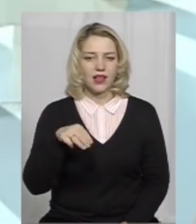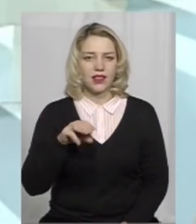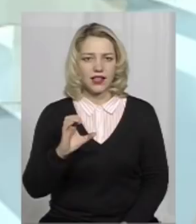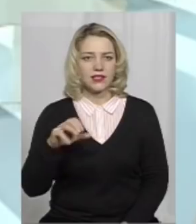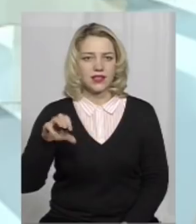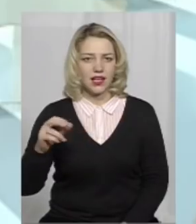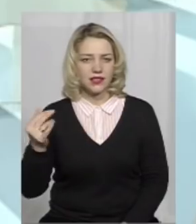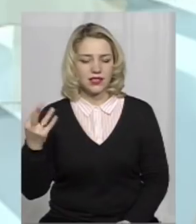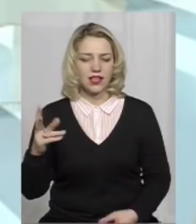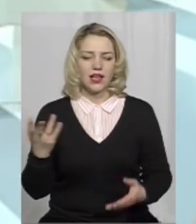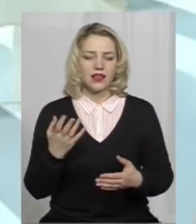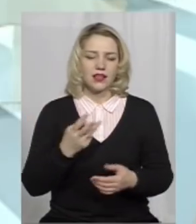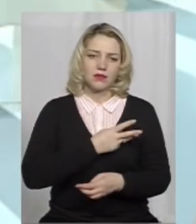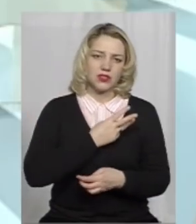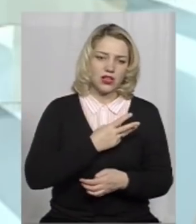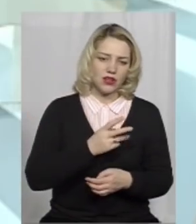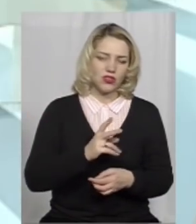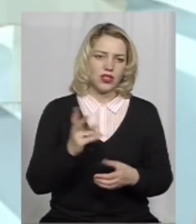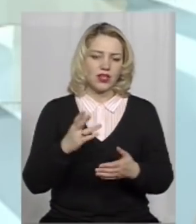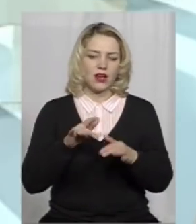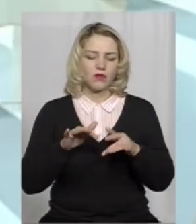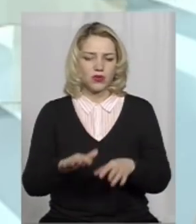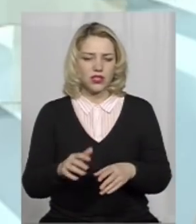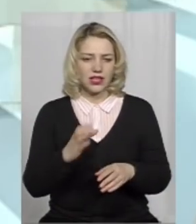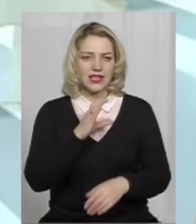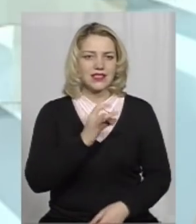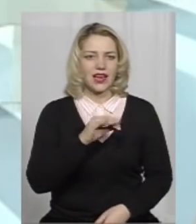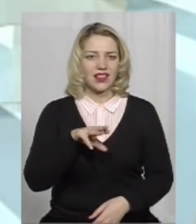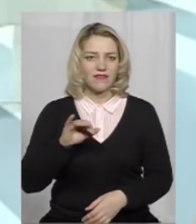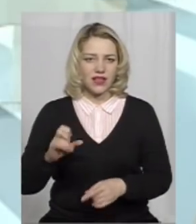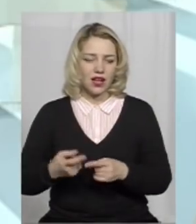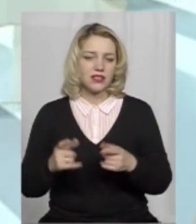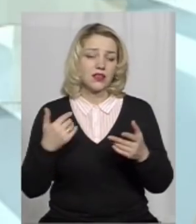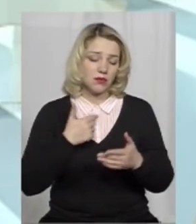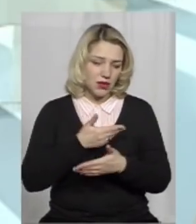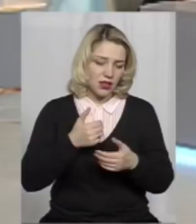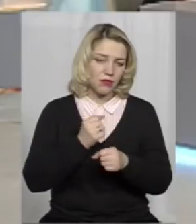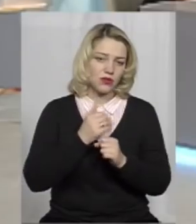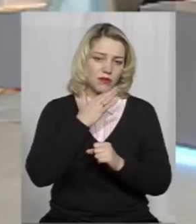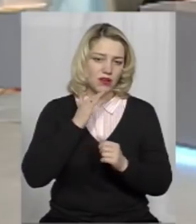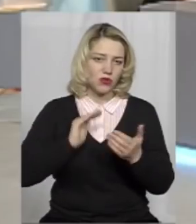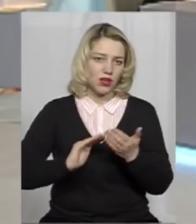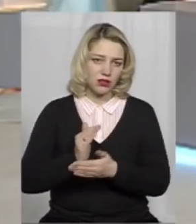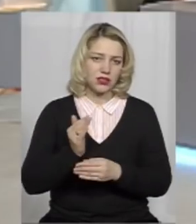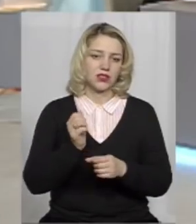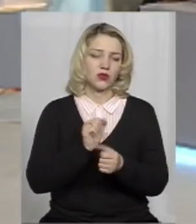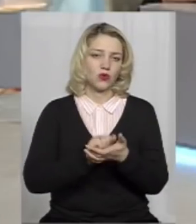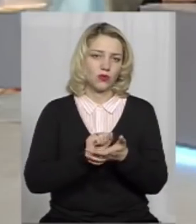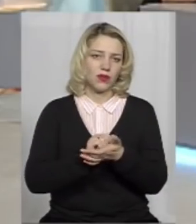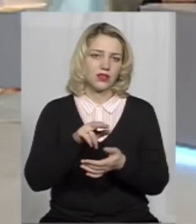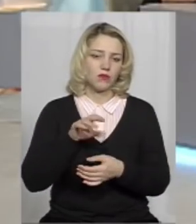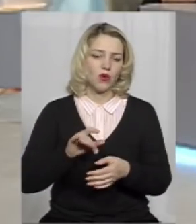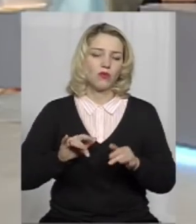який регламент, яка процедура сертифікації. І ми напрацювали дуже багато таких дуже якісних документів і по